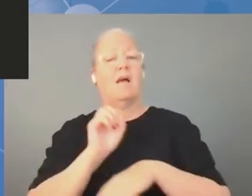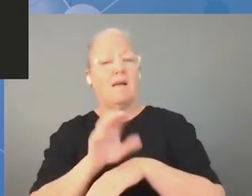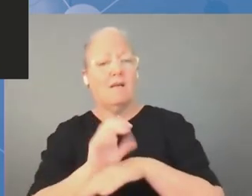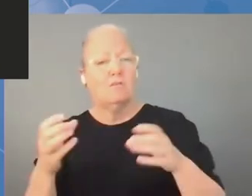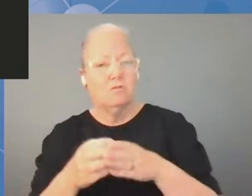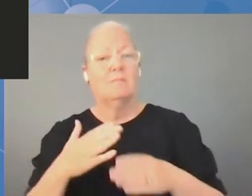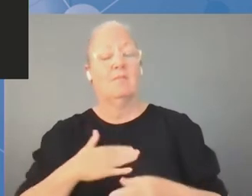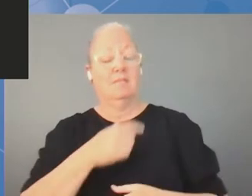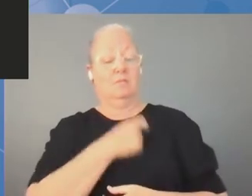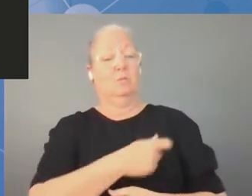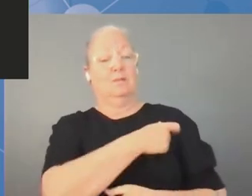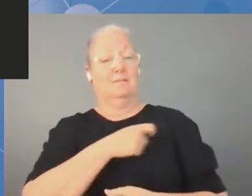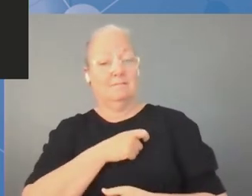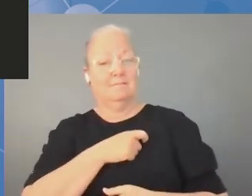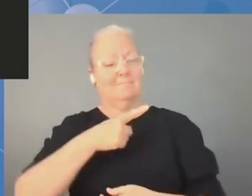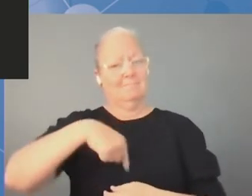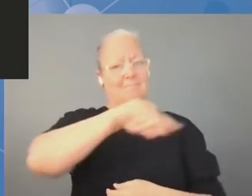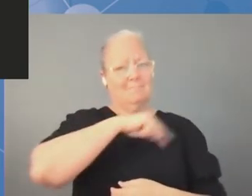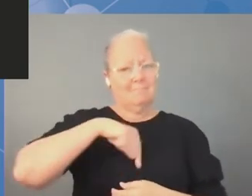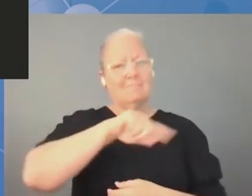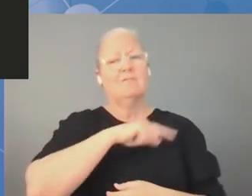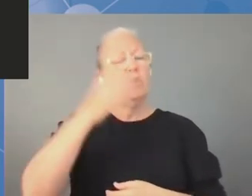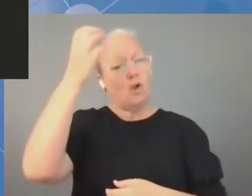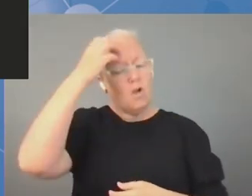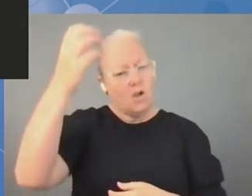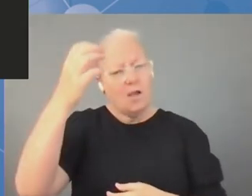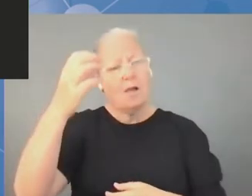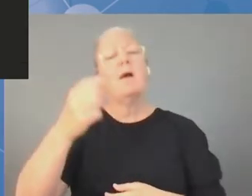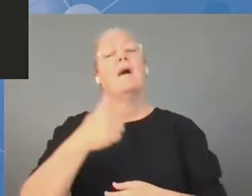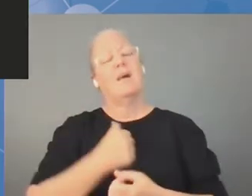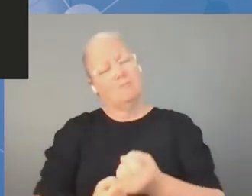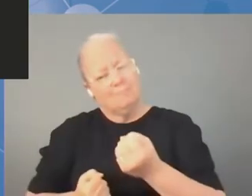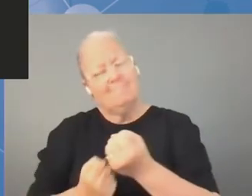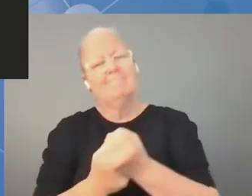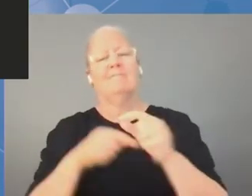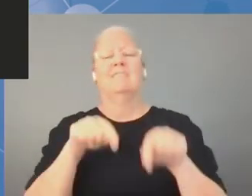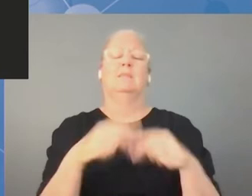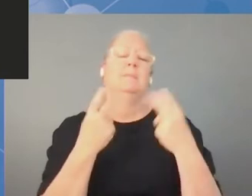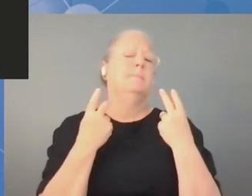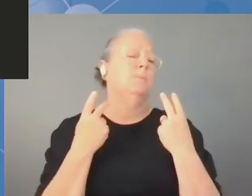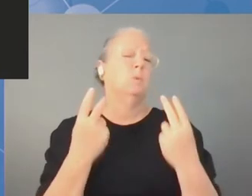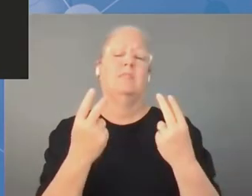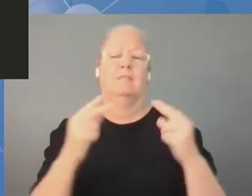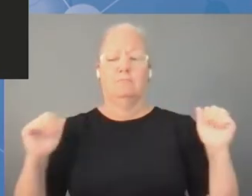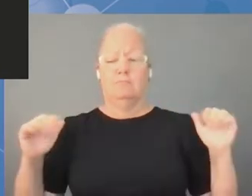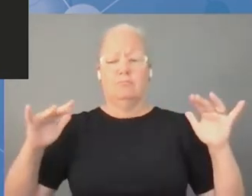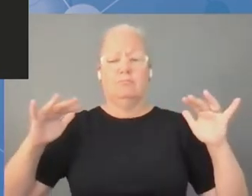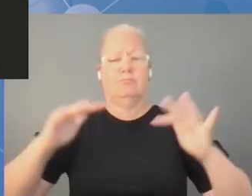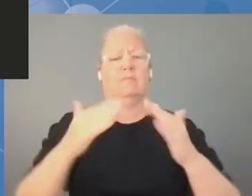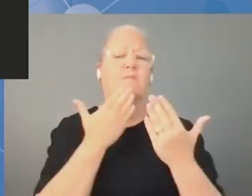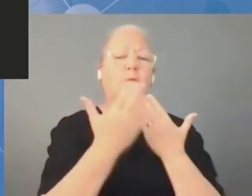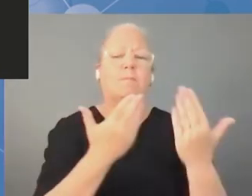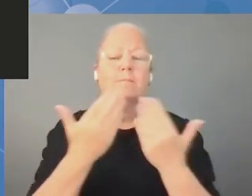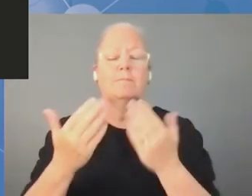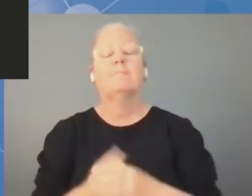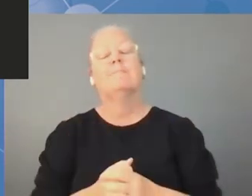Esterheisen w tym roku. Raz jeszcze bardzo serdecznie dziękuję w imieniu rządu szwajcarskiego i będziemy trzymać rękę na pulsie, jeżeli chodzi o dalsze prace